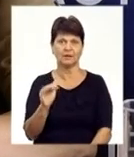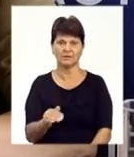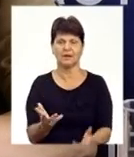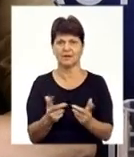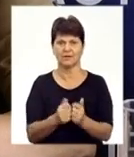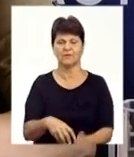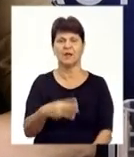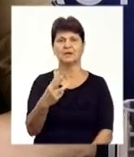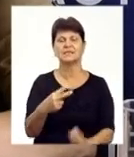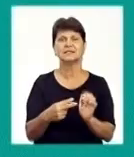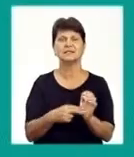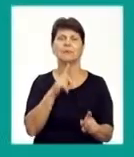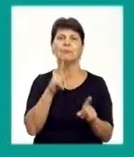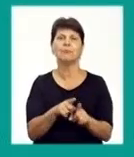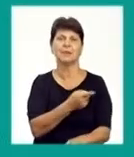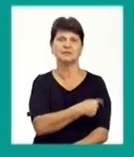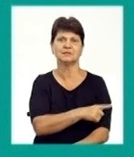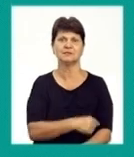нараховується 37 медичним сестрам.